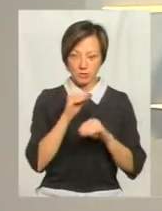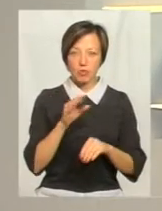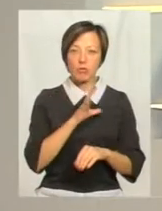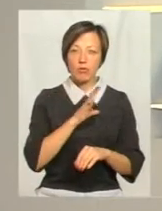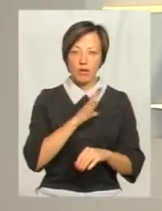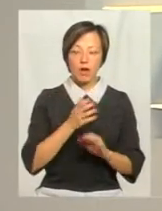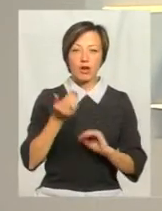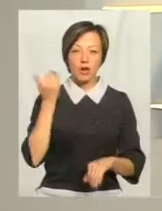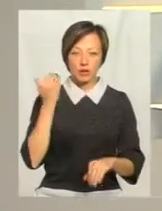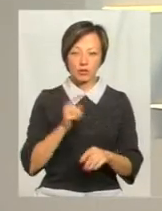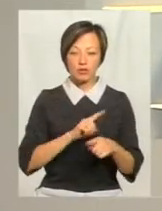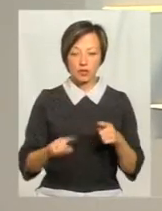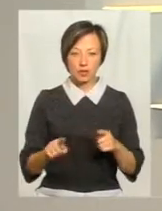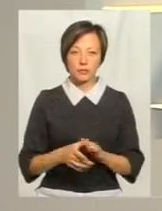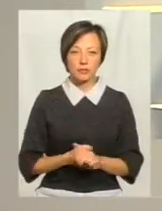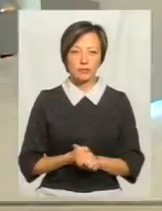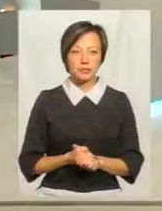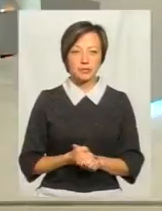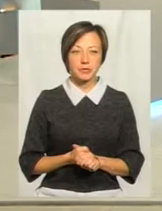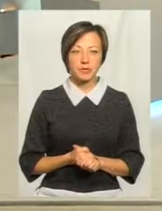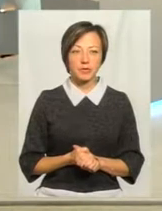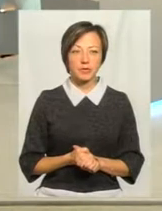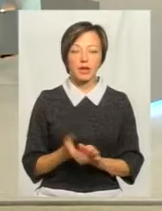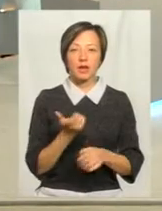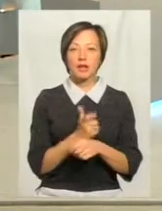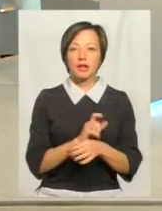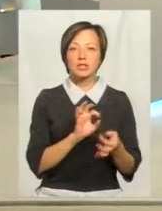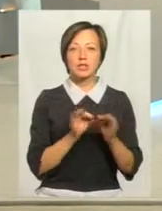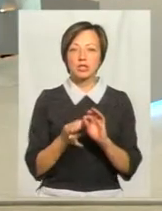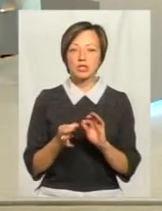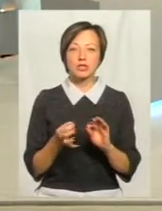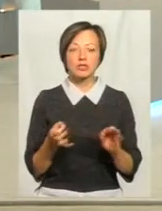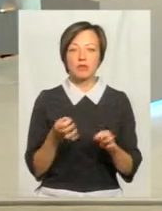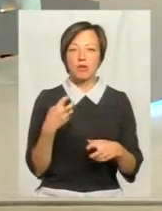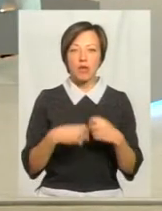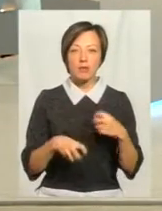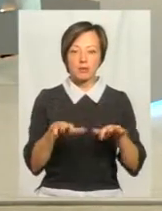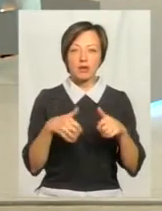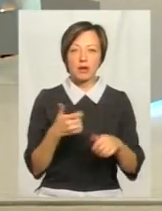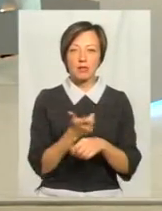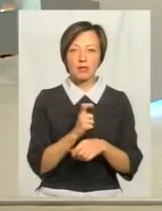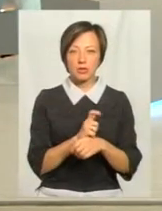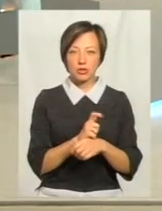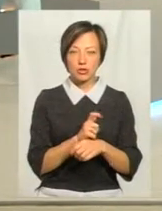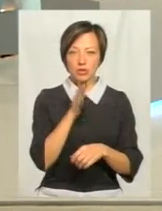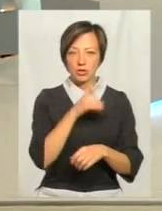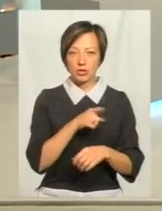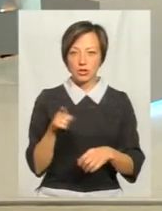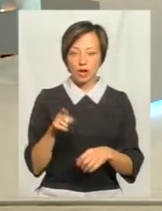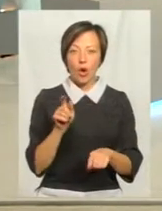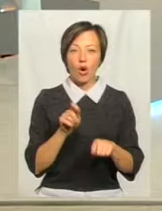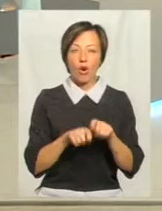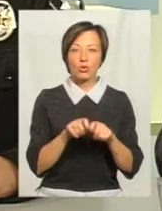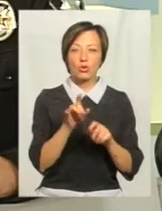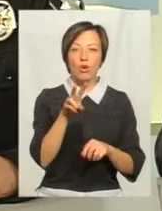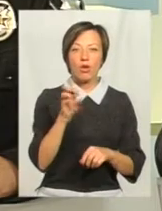Буває навіть раніше, скоріше. А найскладніша поламка і з буває пов'язана, яка забирає більше часу? контролером. З контролером.